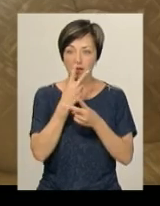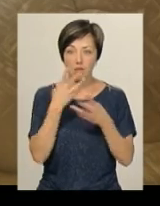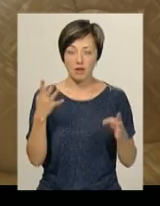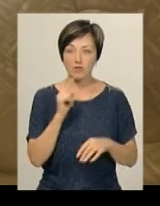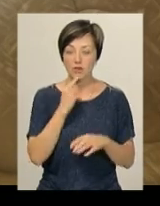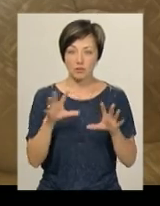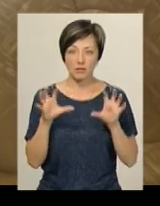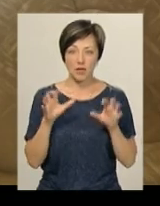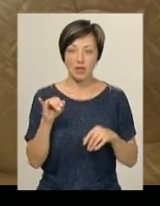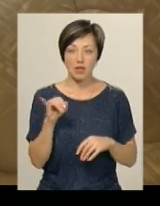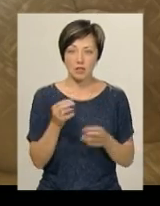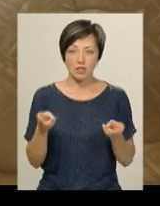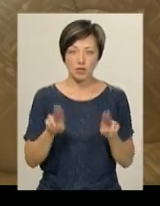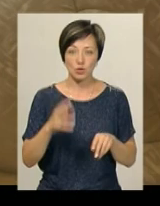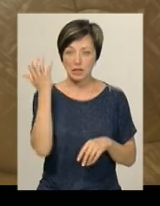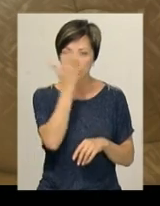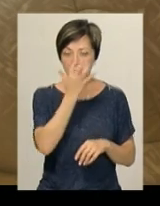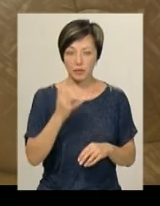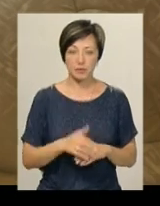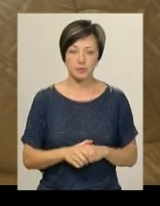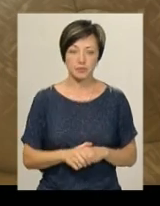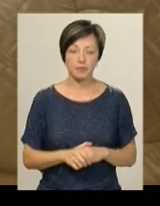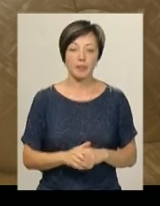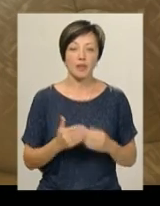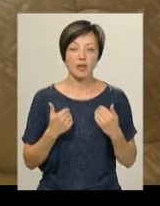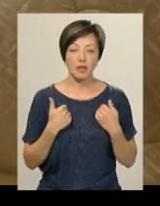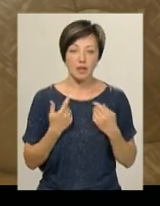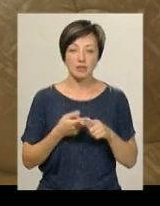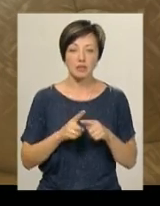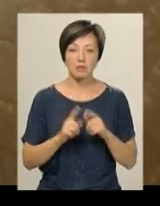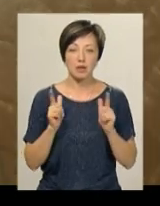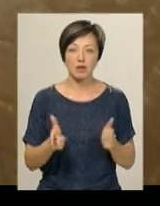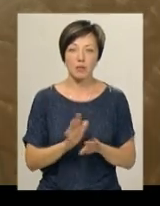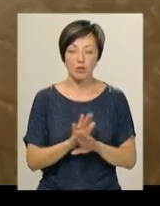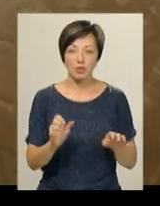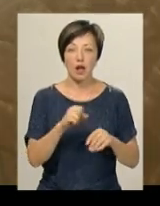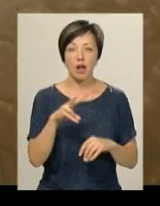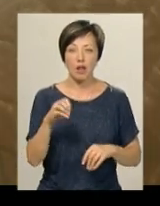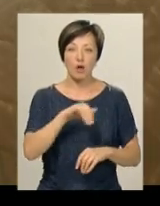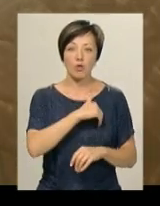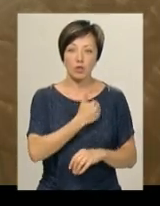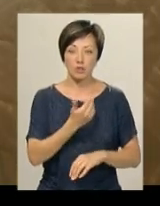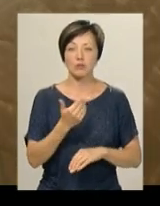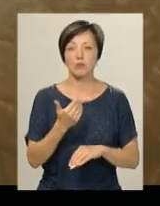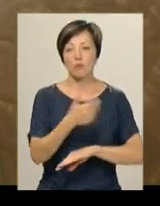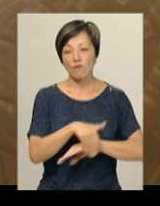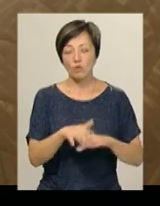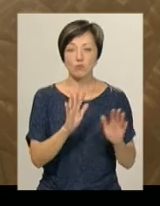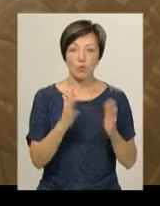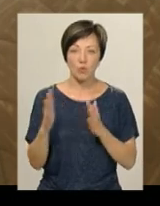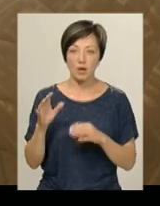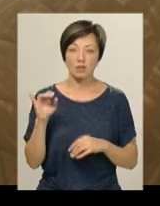і що я залишуся сліпим. Я з ним не погоджувався. Але хотілося і по вулиці прогулятися.